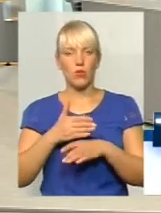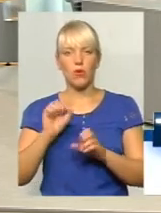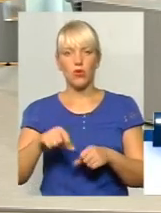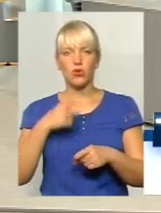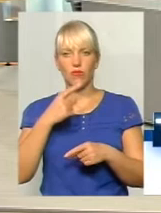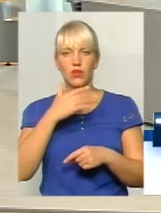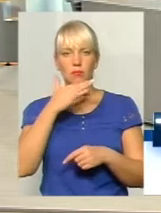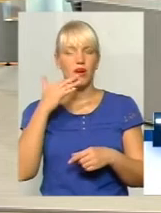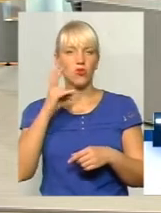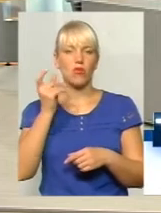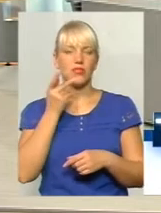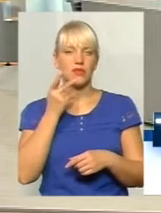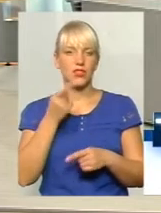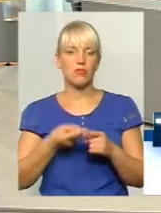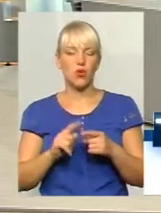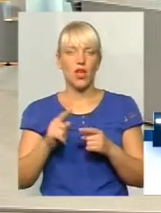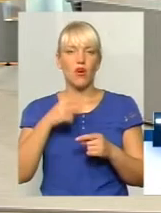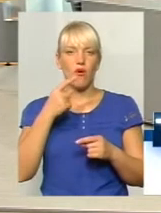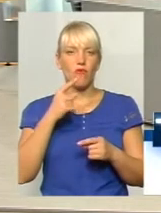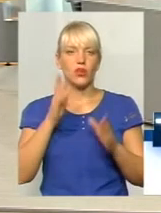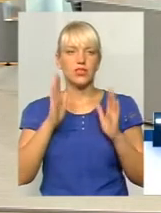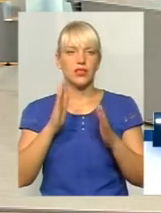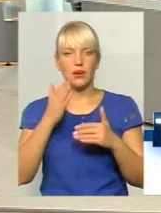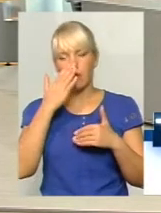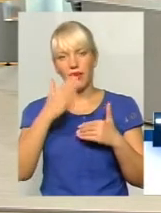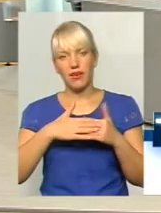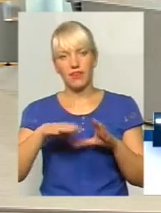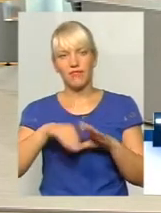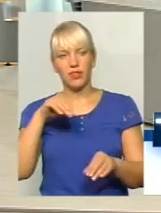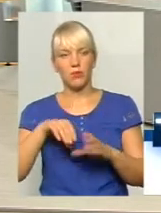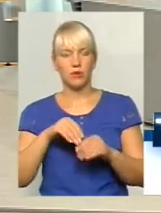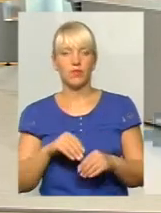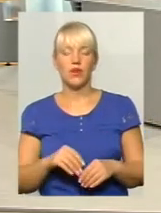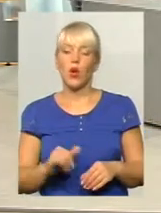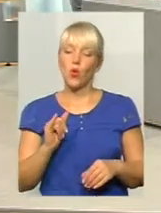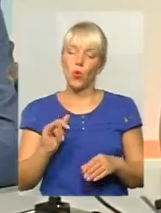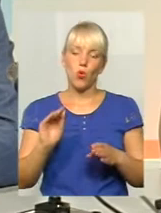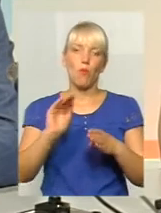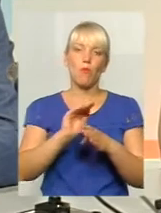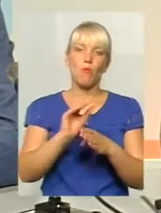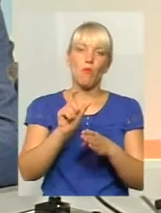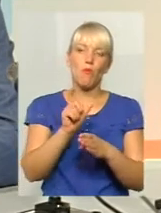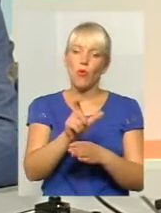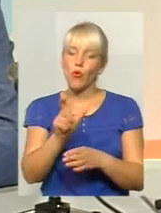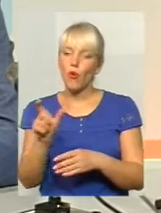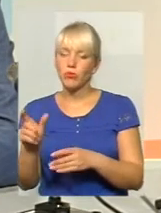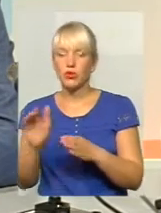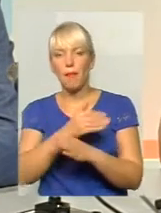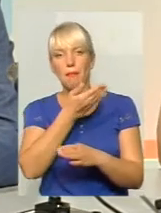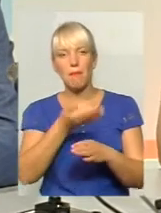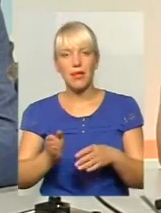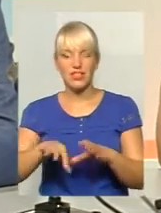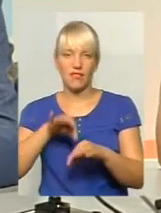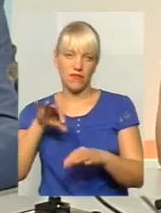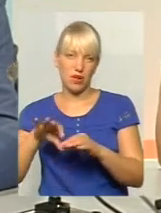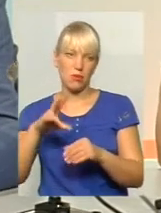зазвичай про неї говорять лише перед виборами. у проміжку між виборами. Але під час виборчого